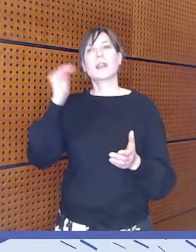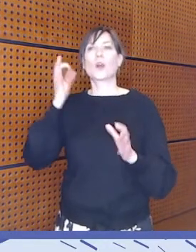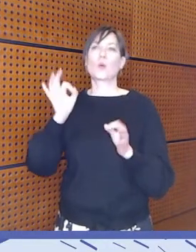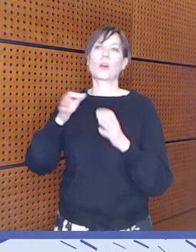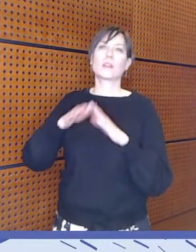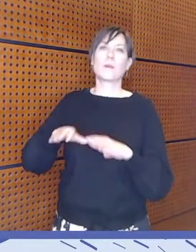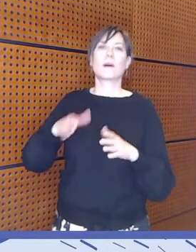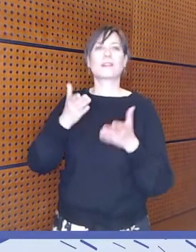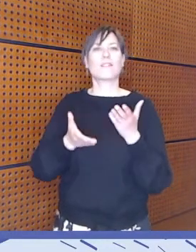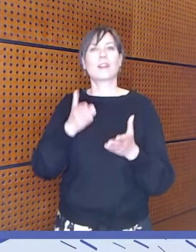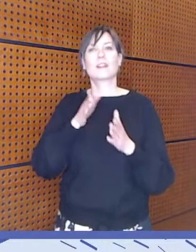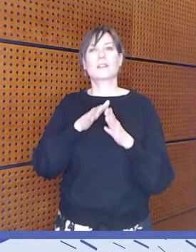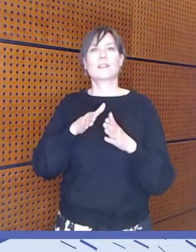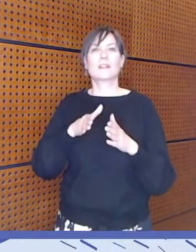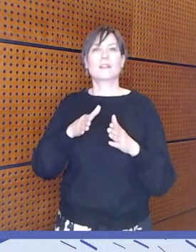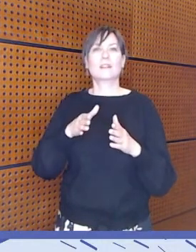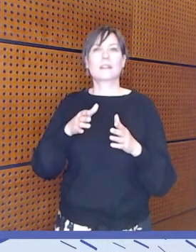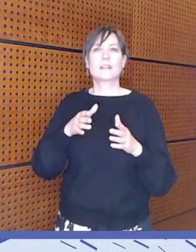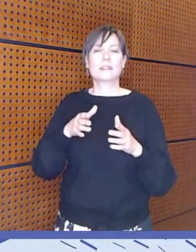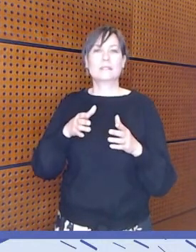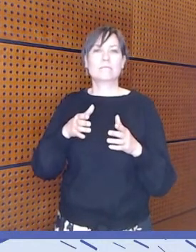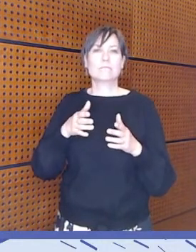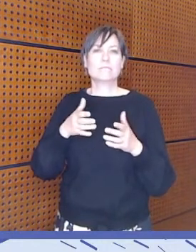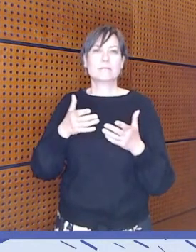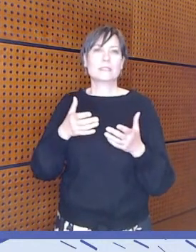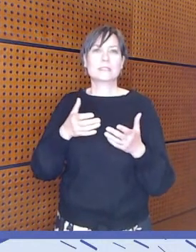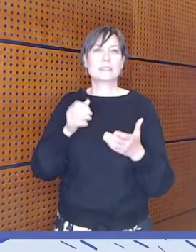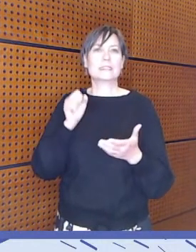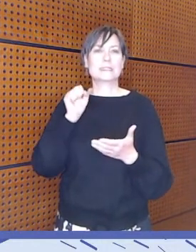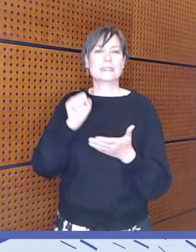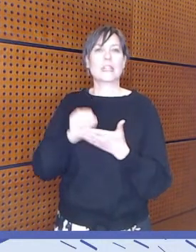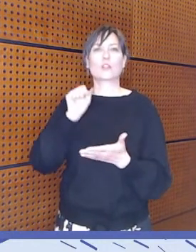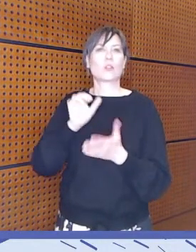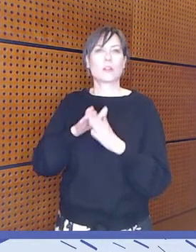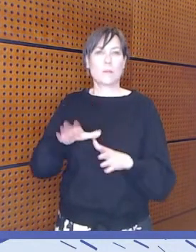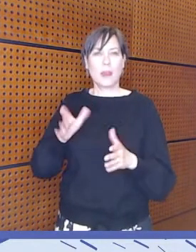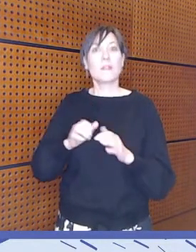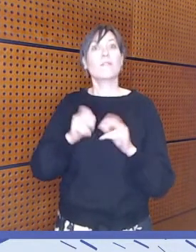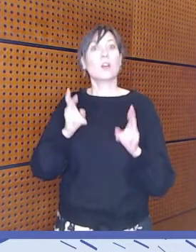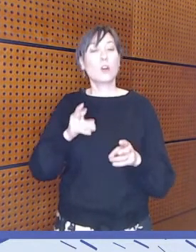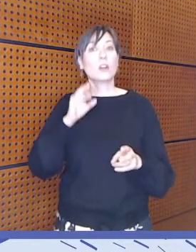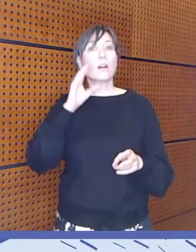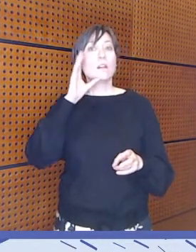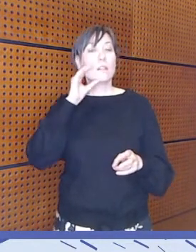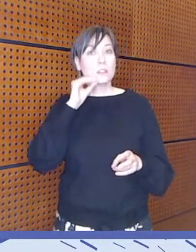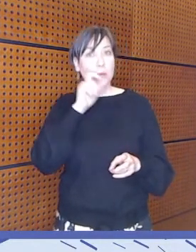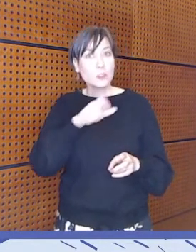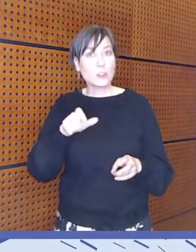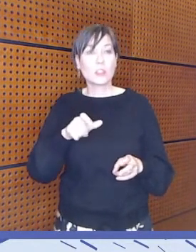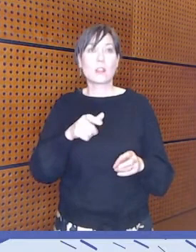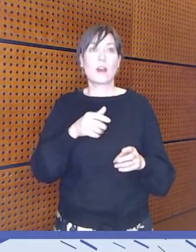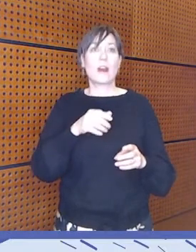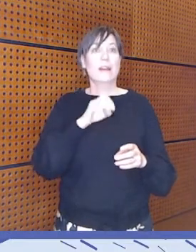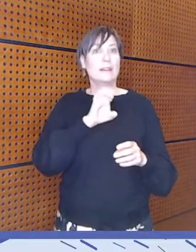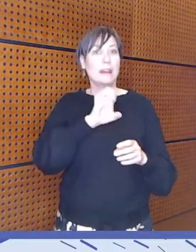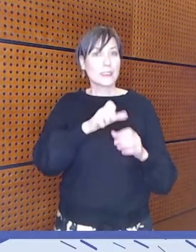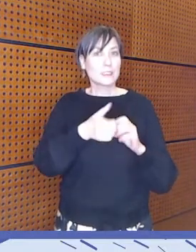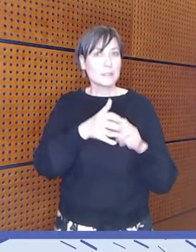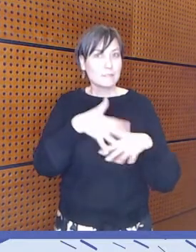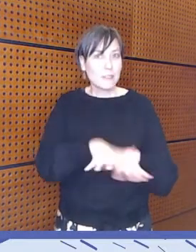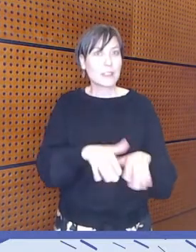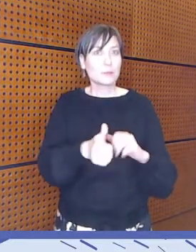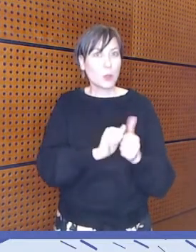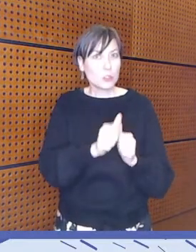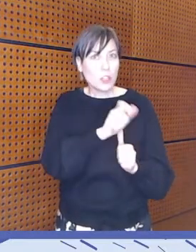laitetta käyttäessä. Että kiinnittää myös siihen huomiota, että meillä on myös ikääntyneitä e-sporttajia ja vaikka mitä, että otetaan tämä laaja